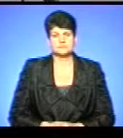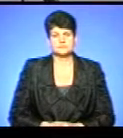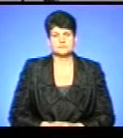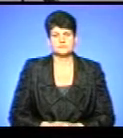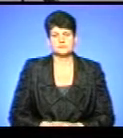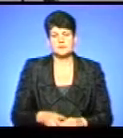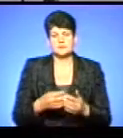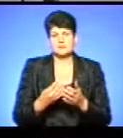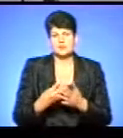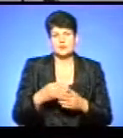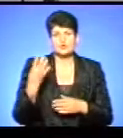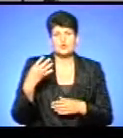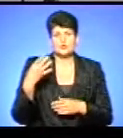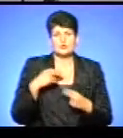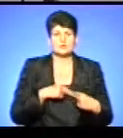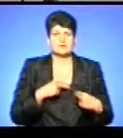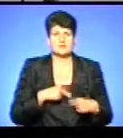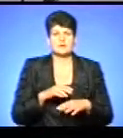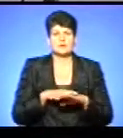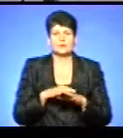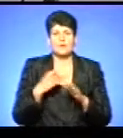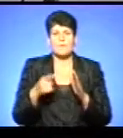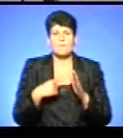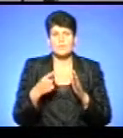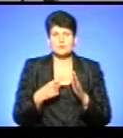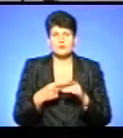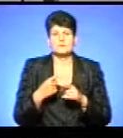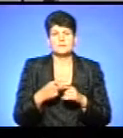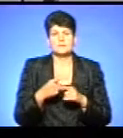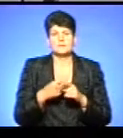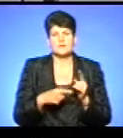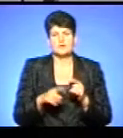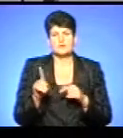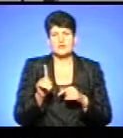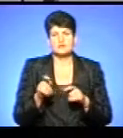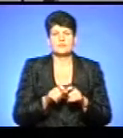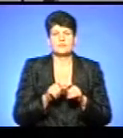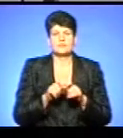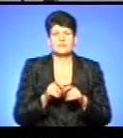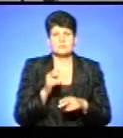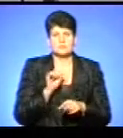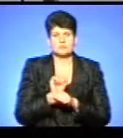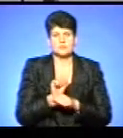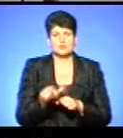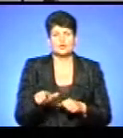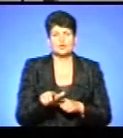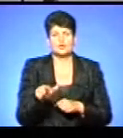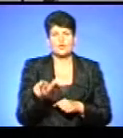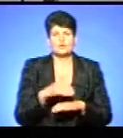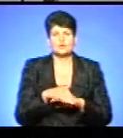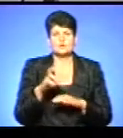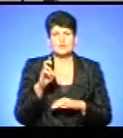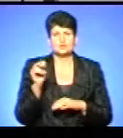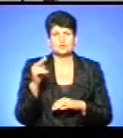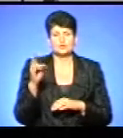Майже 40 працівників ринку «Мотор» о пів на першу перекрили дорогу на вулиці Будного у Тернополі. За словами